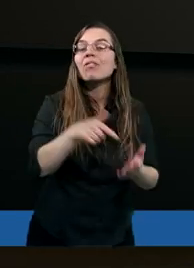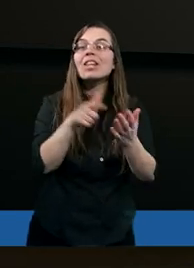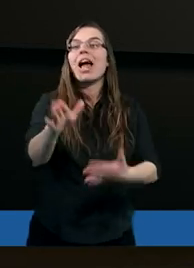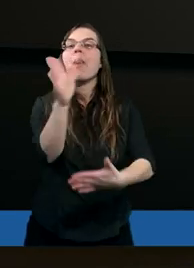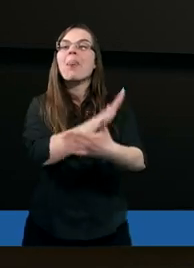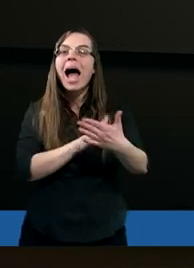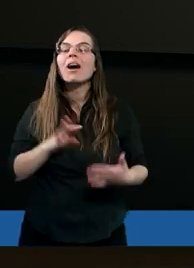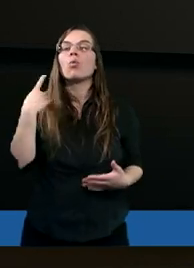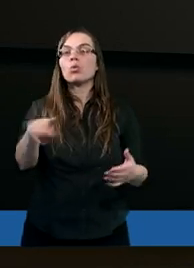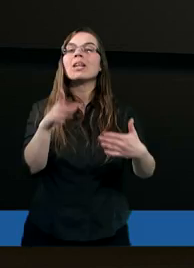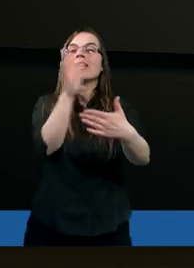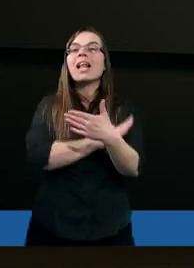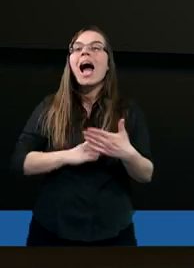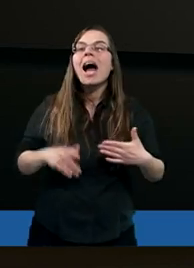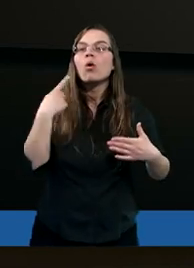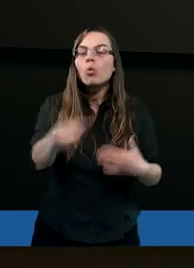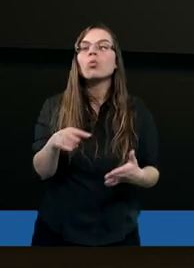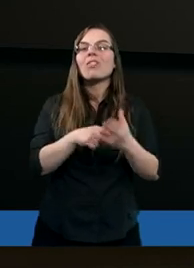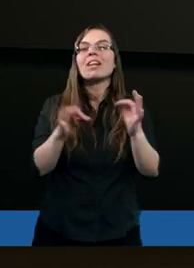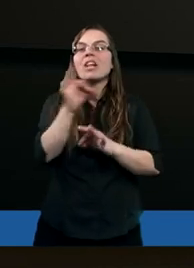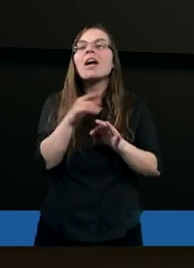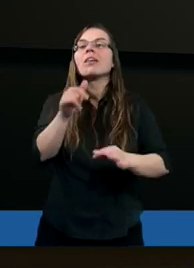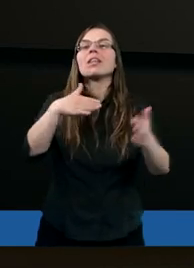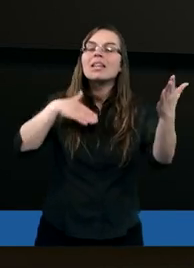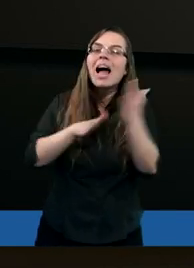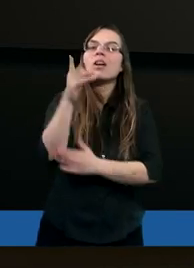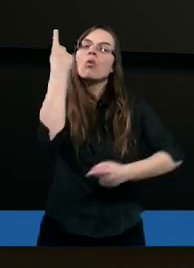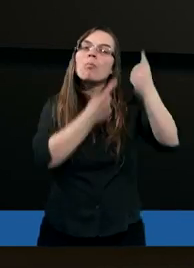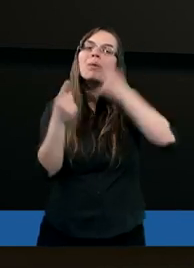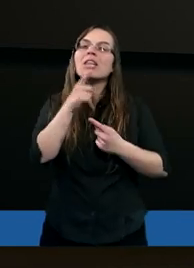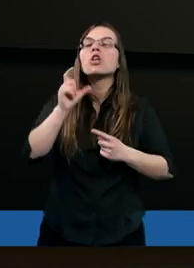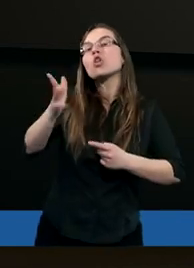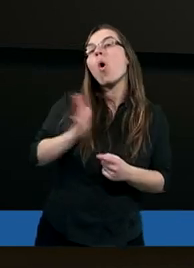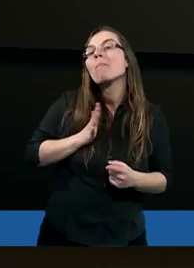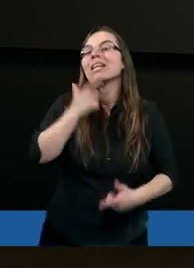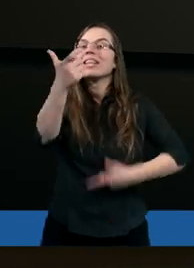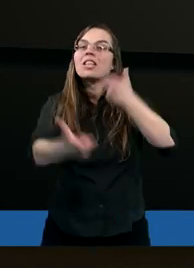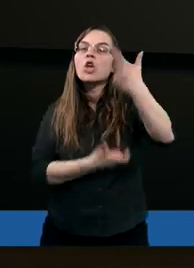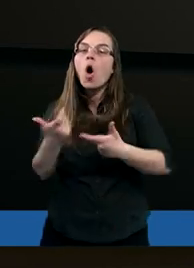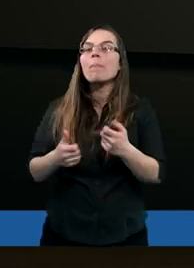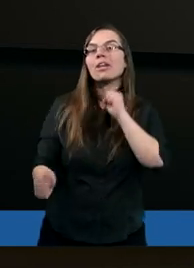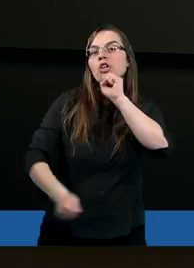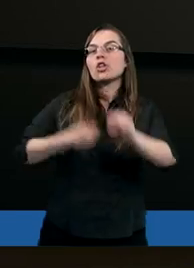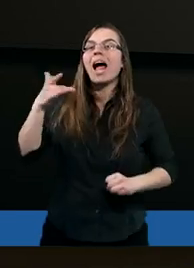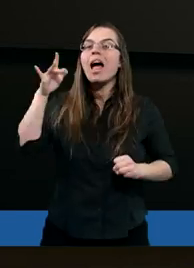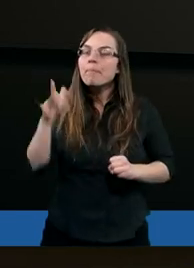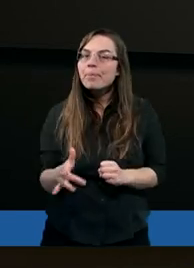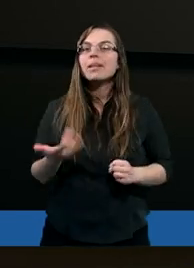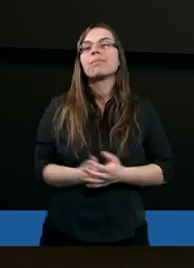naród. I narody ościenne zaczęły myśleć o tym, co by zrobić, żeby